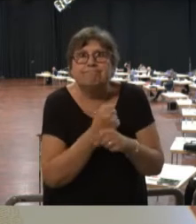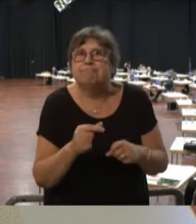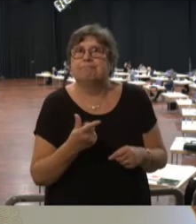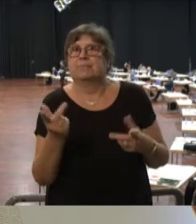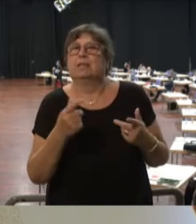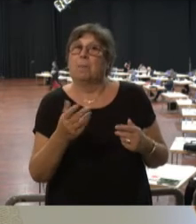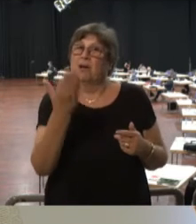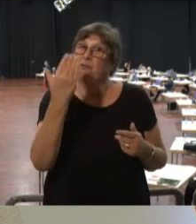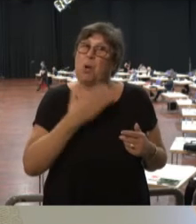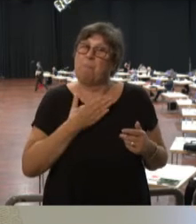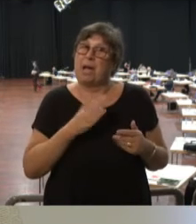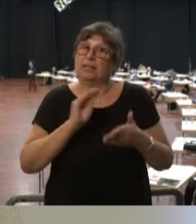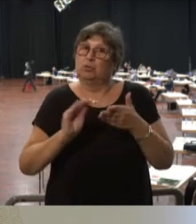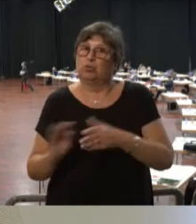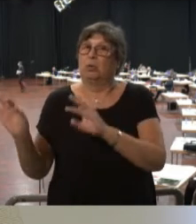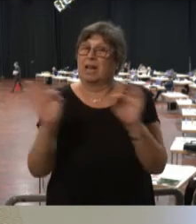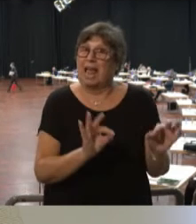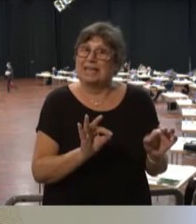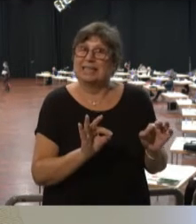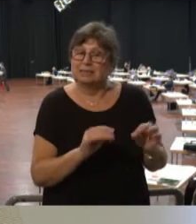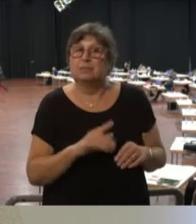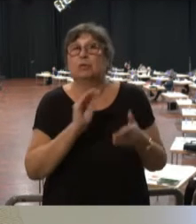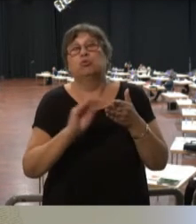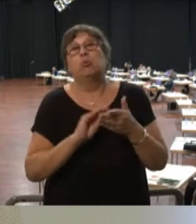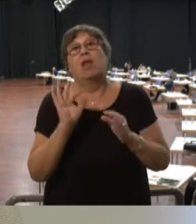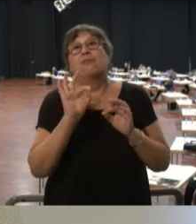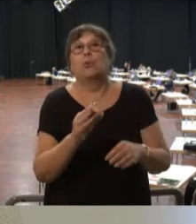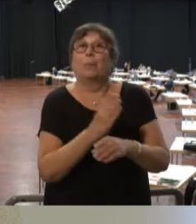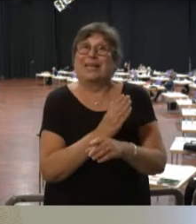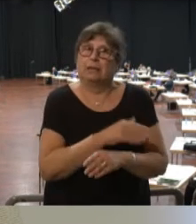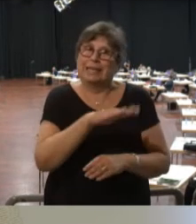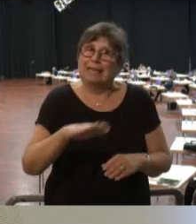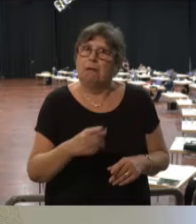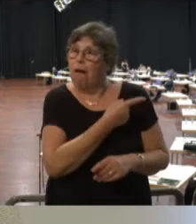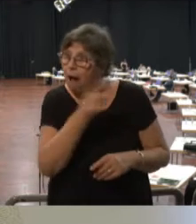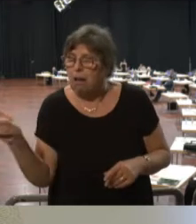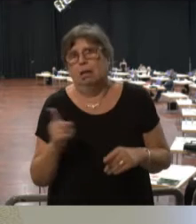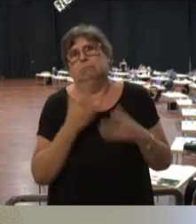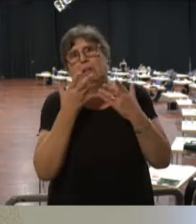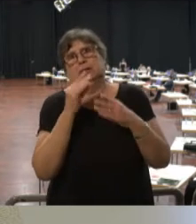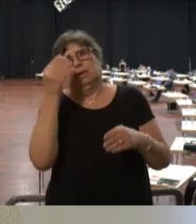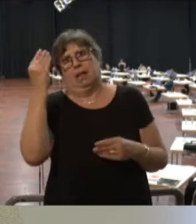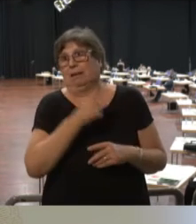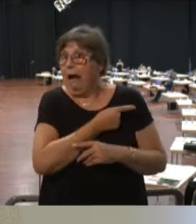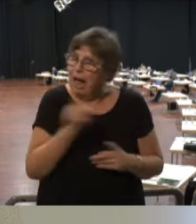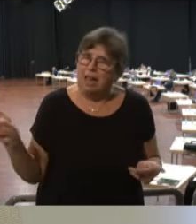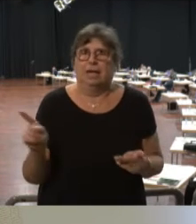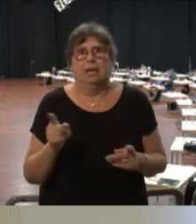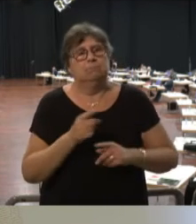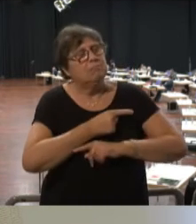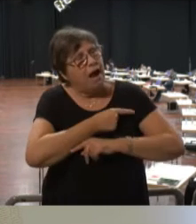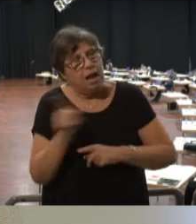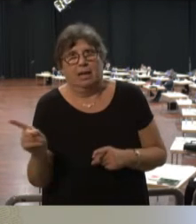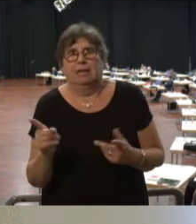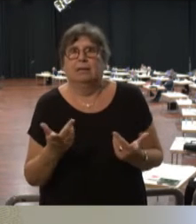Schulen, die ich geleitet habe, und das waren Schulen für behinderte Kinder, haben immer alle Kinder lesen gelernt. Alle, ausnahmslos.